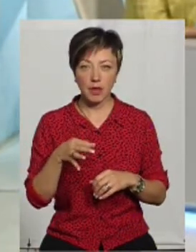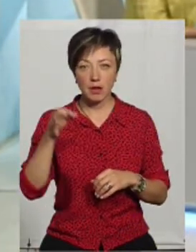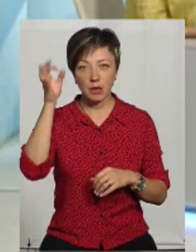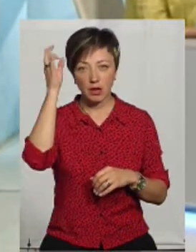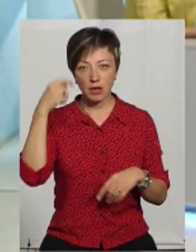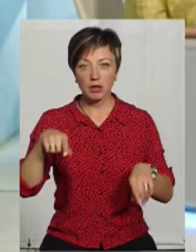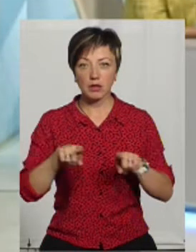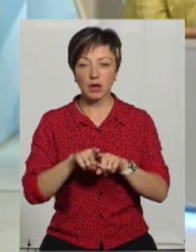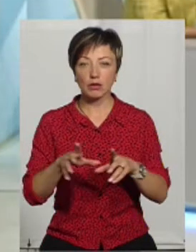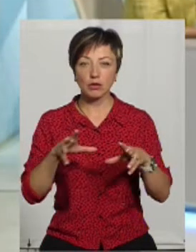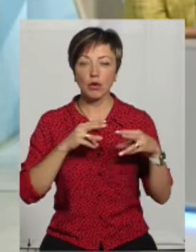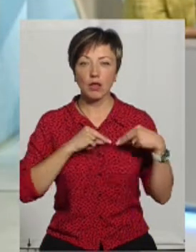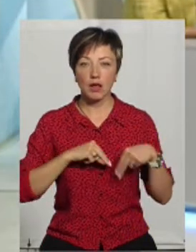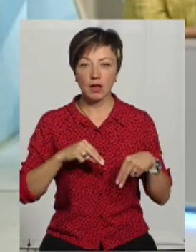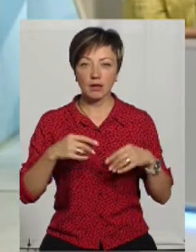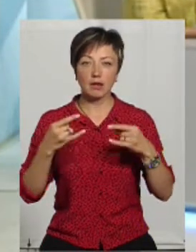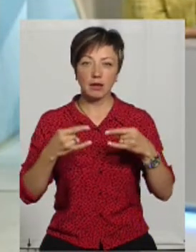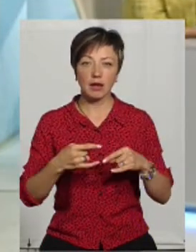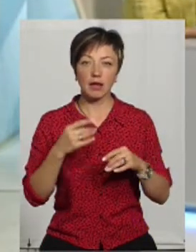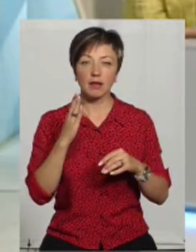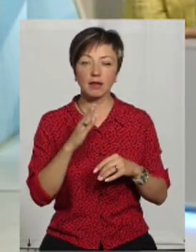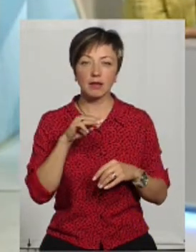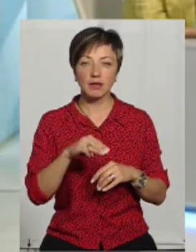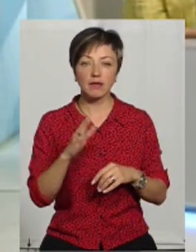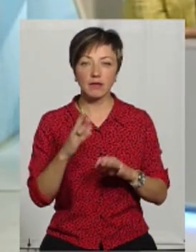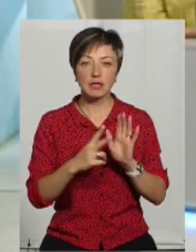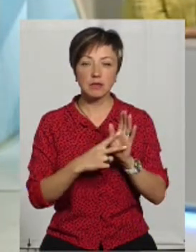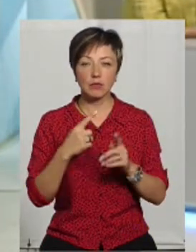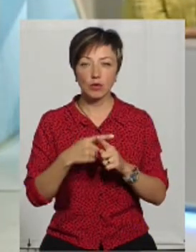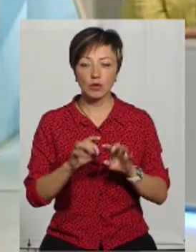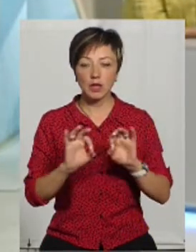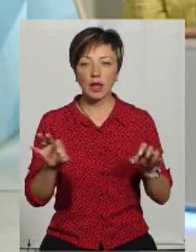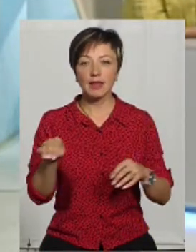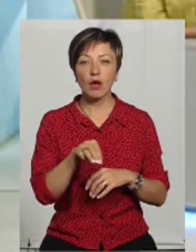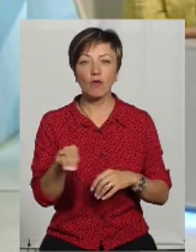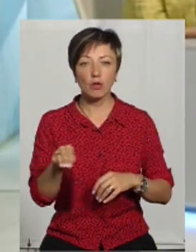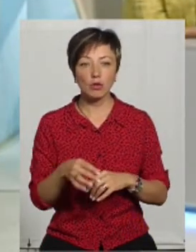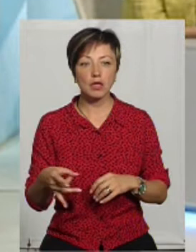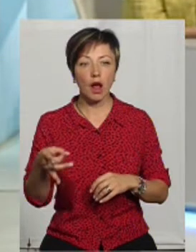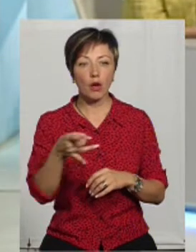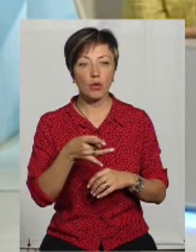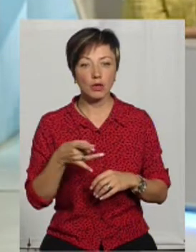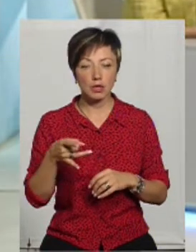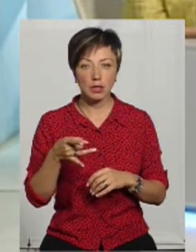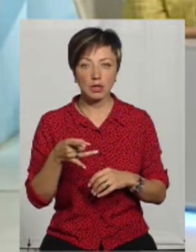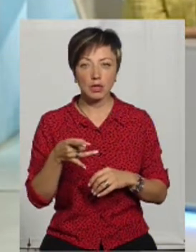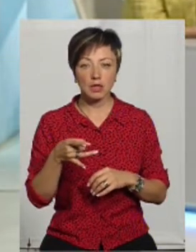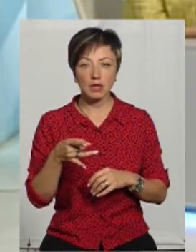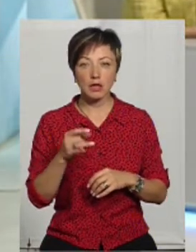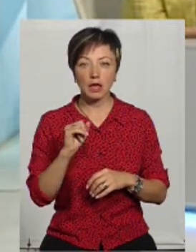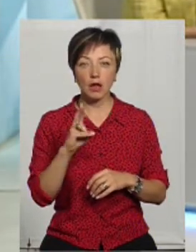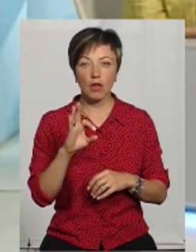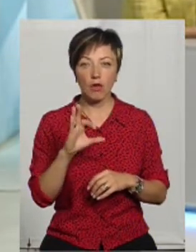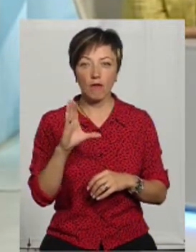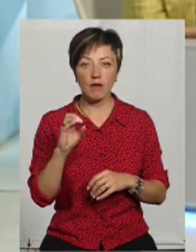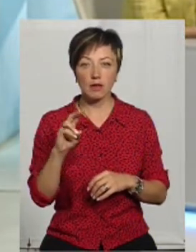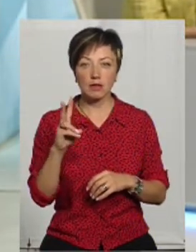Пригадалися також колеги із ТВ7+, також робили сюжет. І йшлося про Теофіпольський район, Іловецька